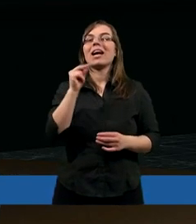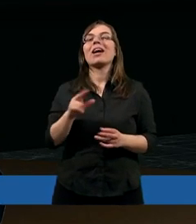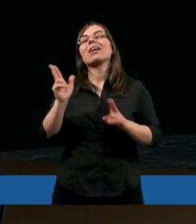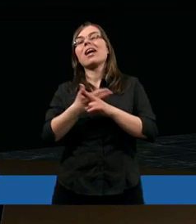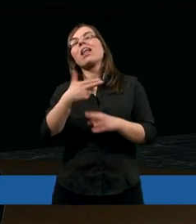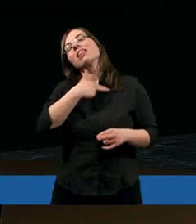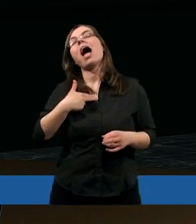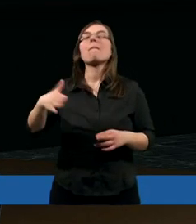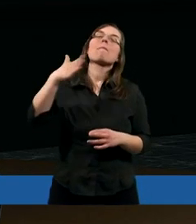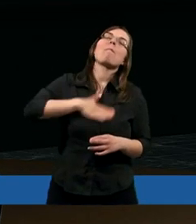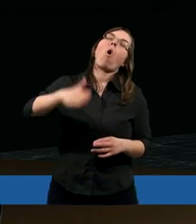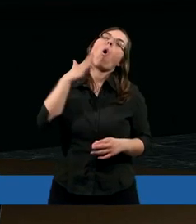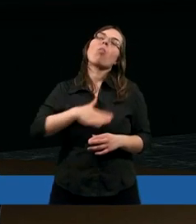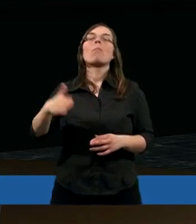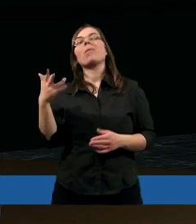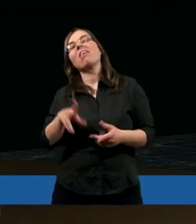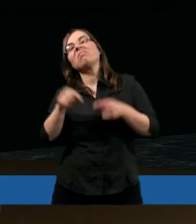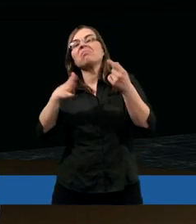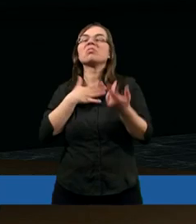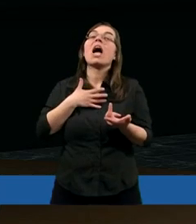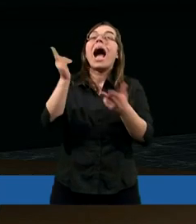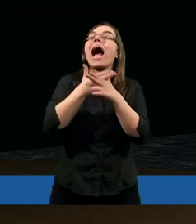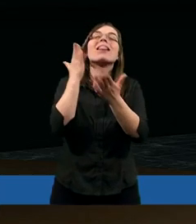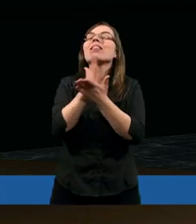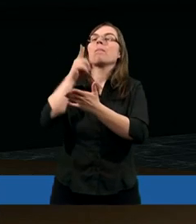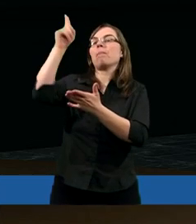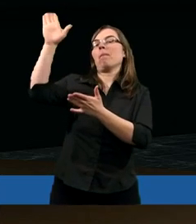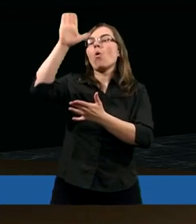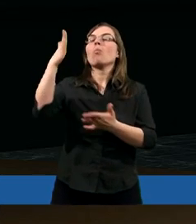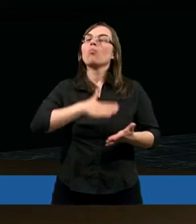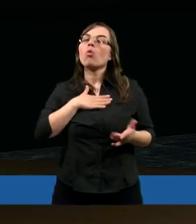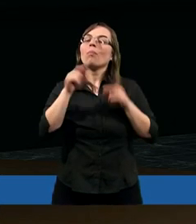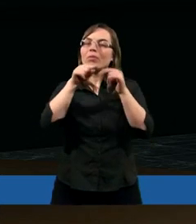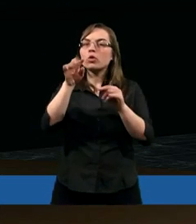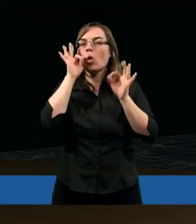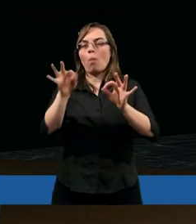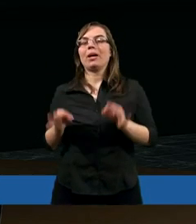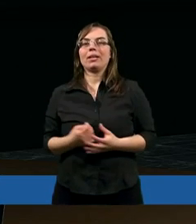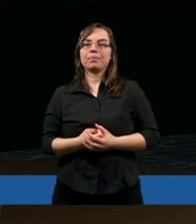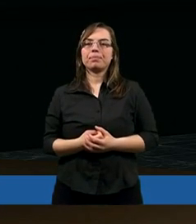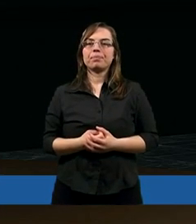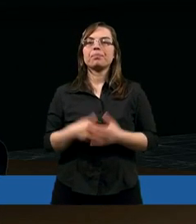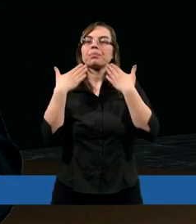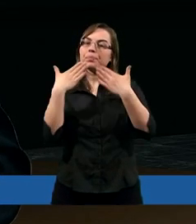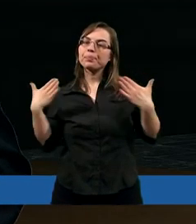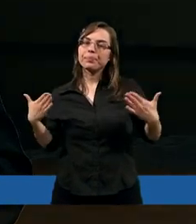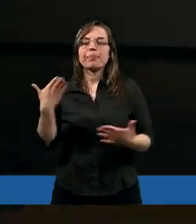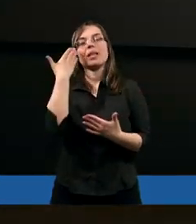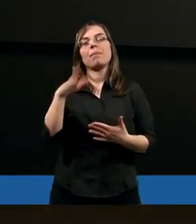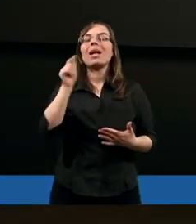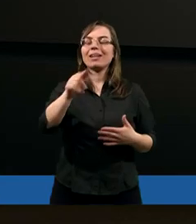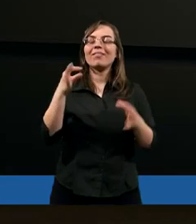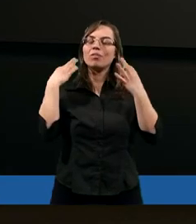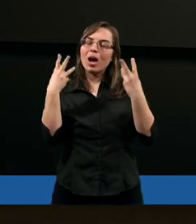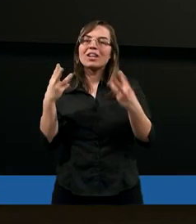kiedy nam się podoba, tylko kiedy Panu się podoba nas wywyższyć. Dziękuję bardzo za tę